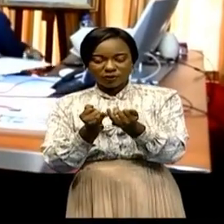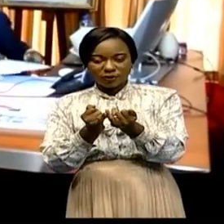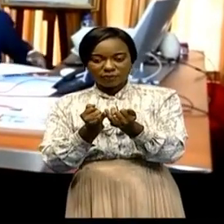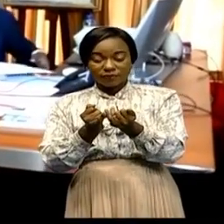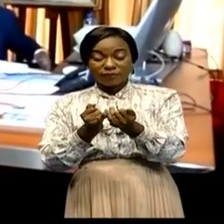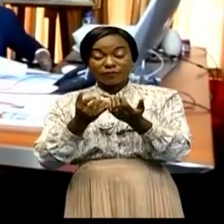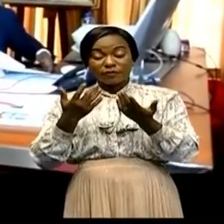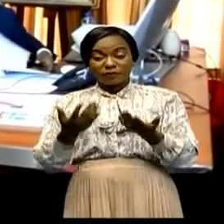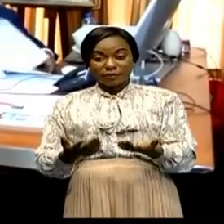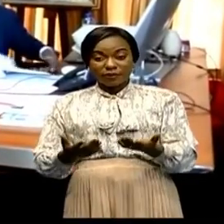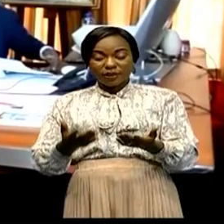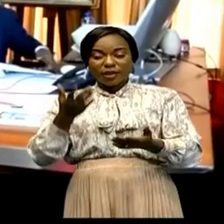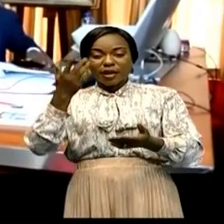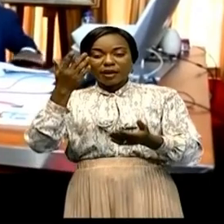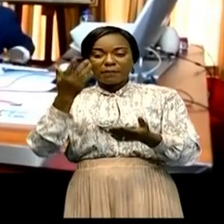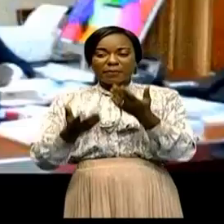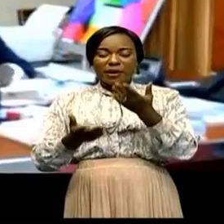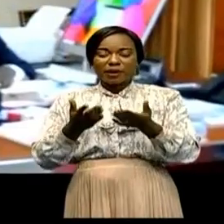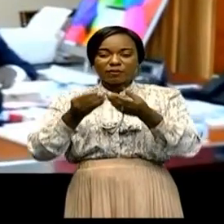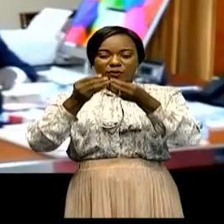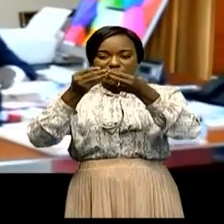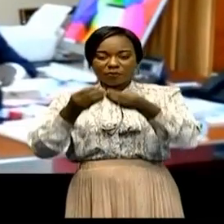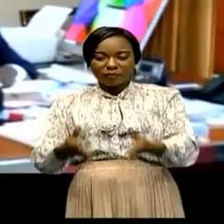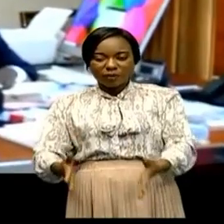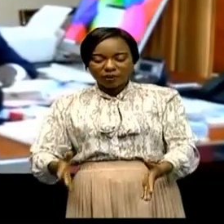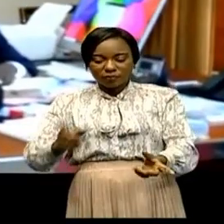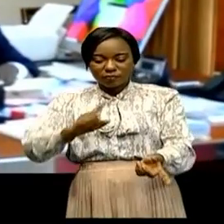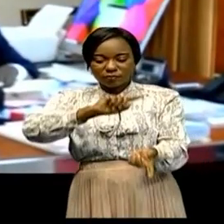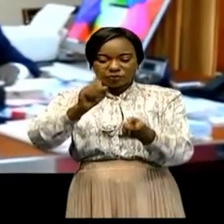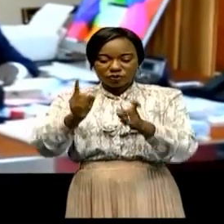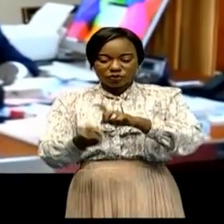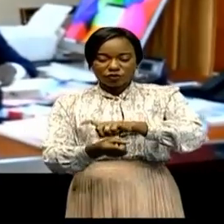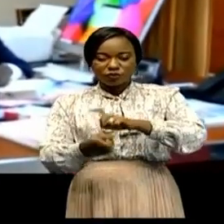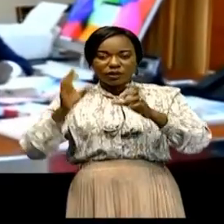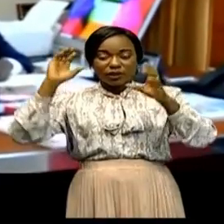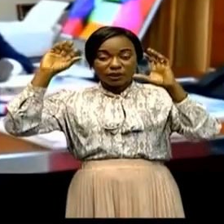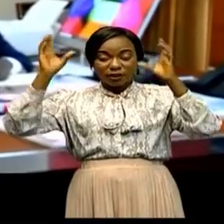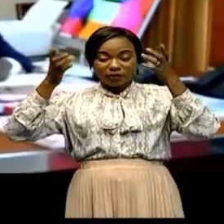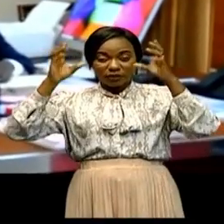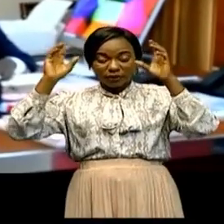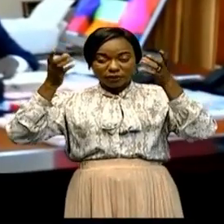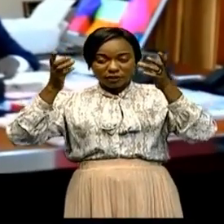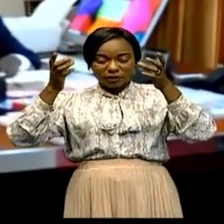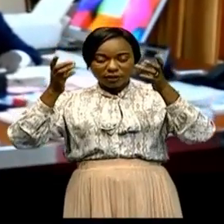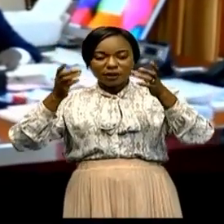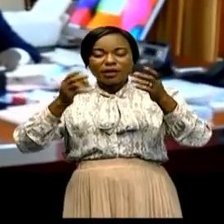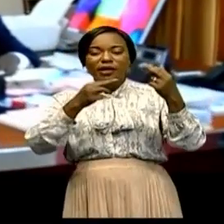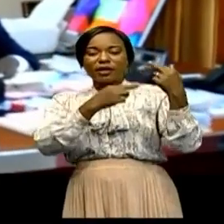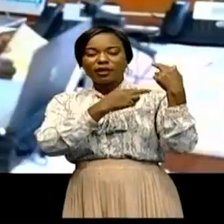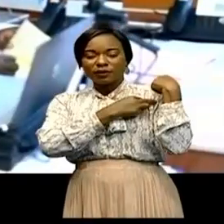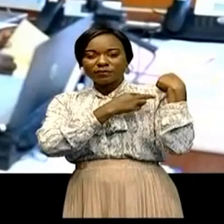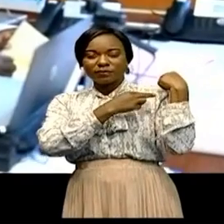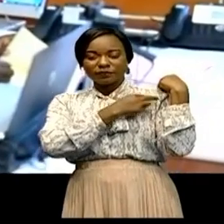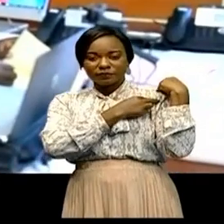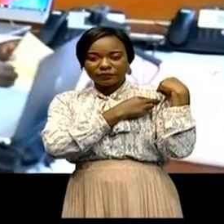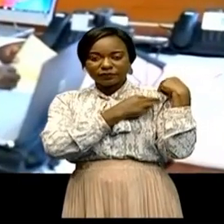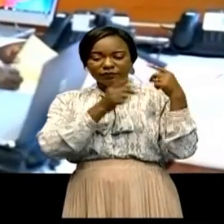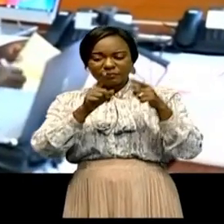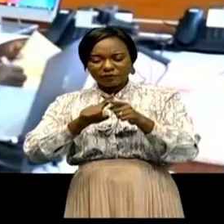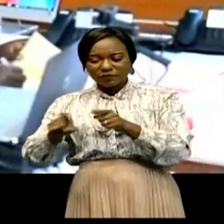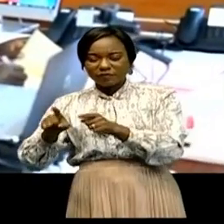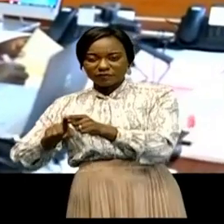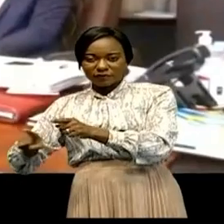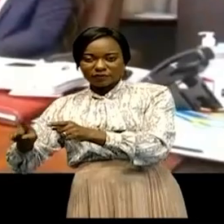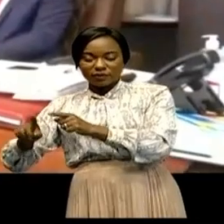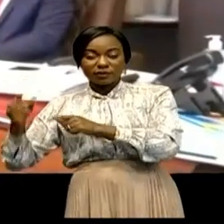Concernant les pertes et dommages associés au changement climatique, le principe de responsabilité commune mais différencié des